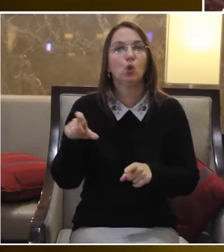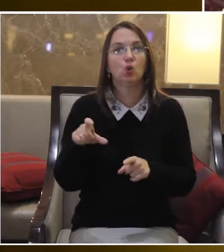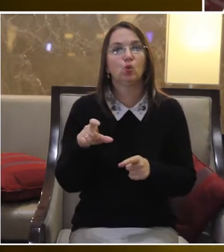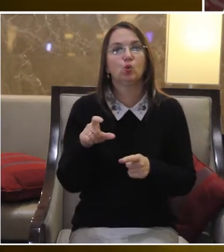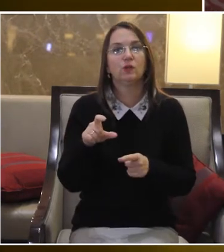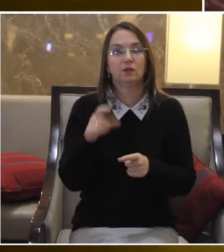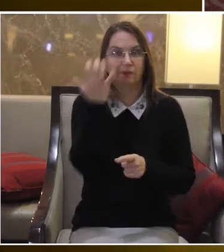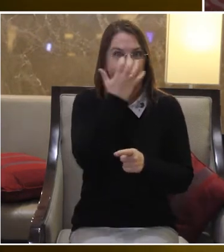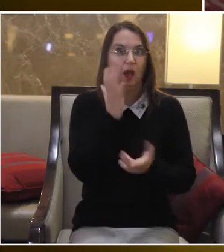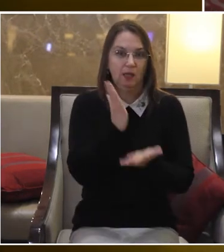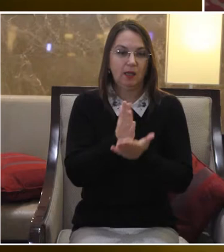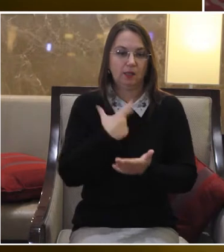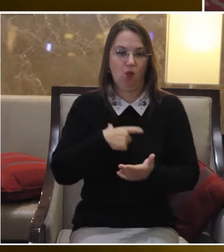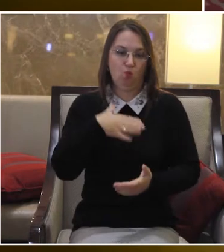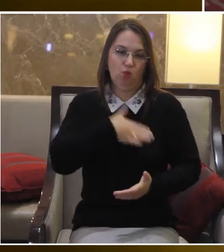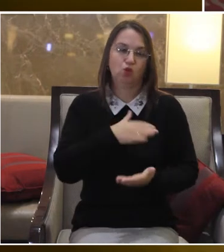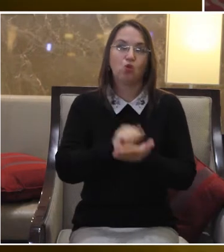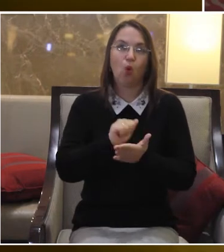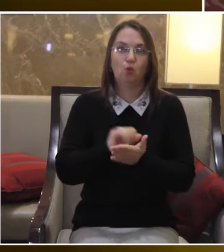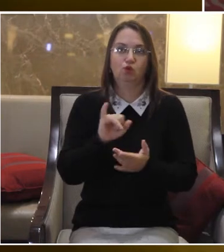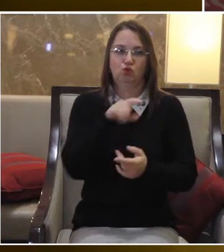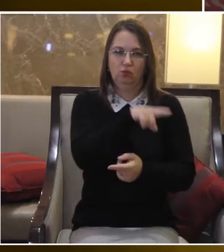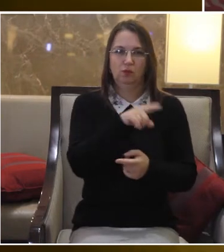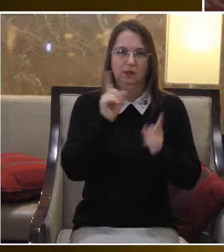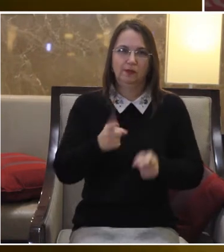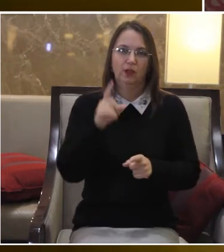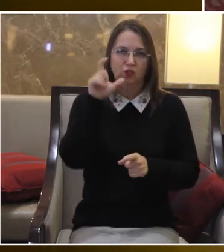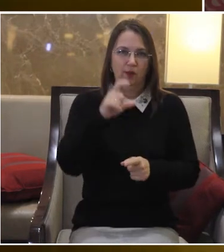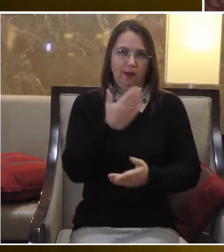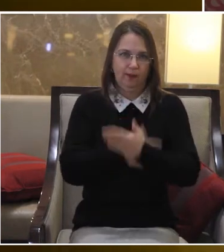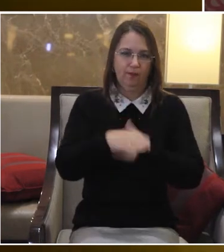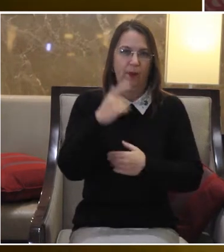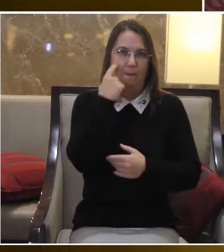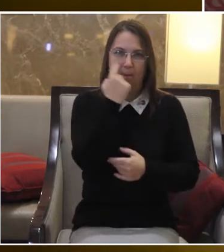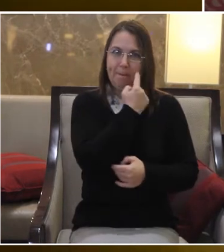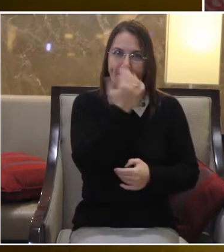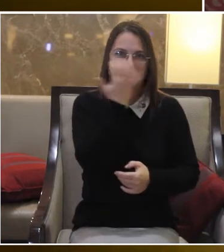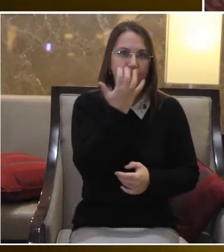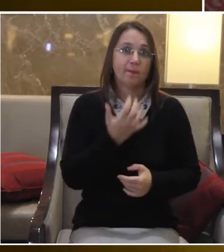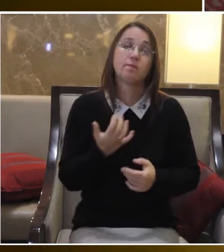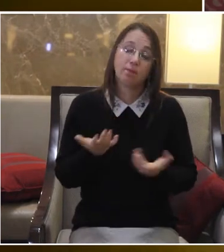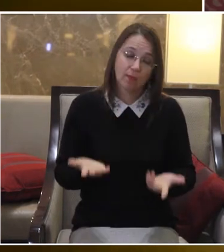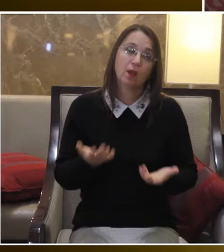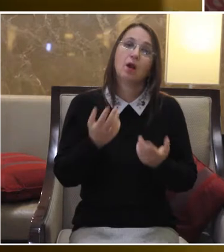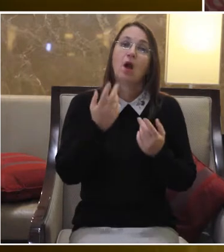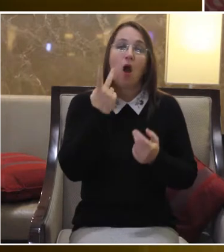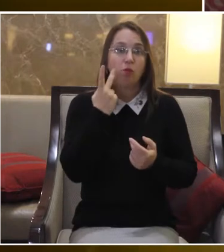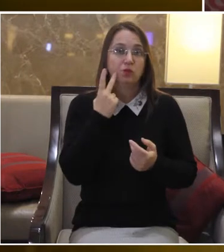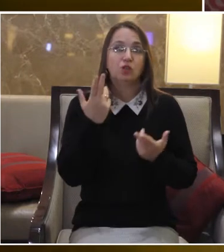посвідчують це захворювання, щоб довести поліцейському, щоб він переконався Зазвичай так, особи з інвалідністю,